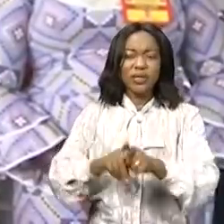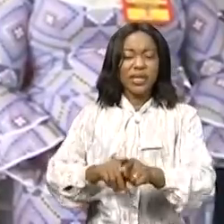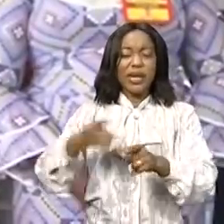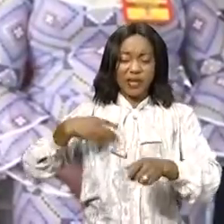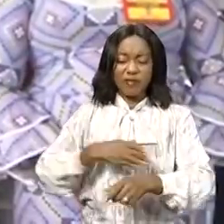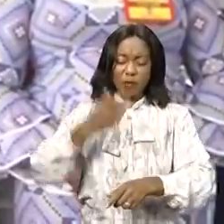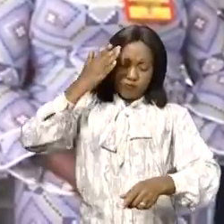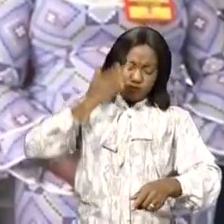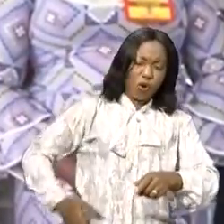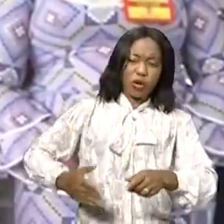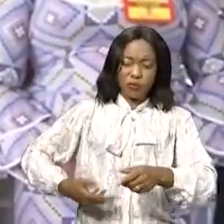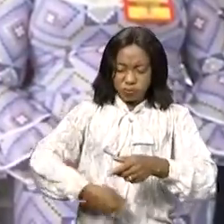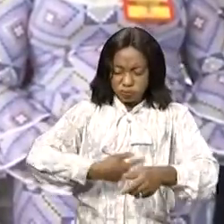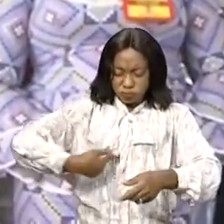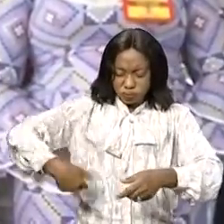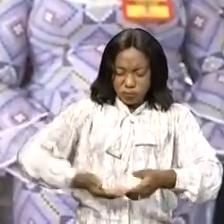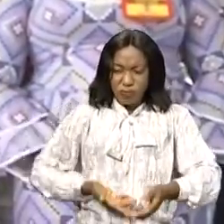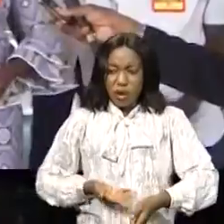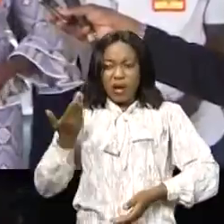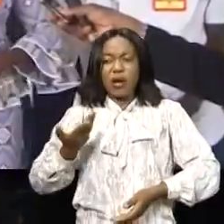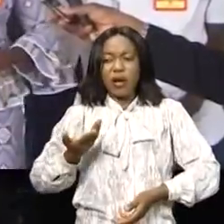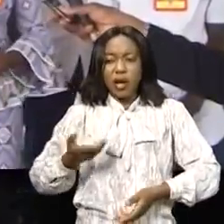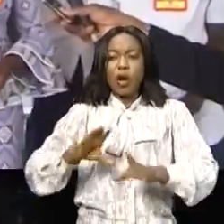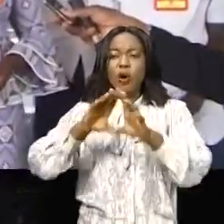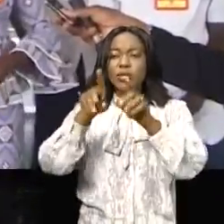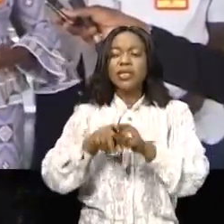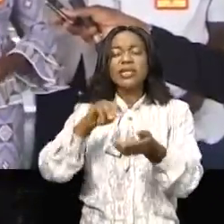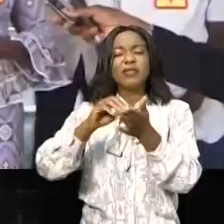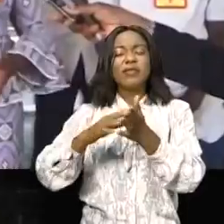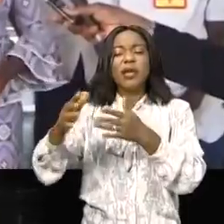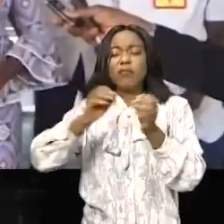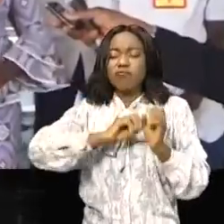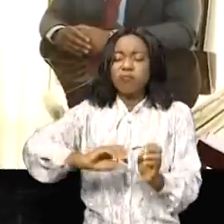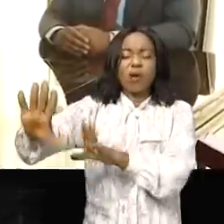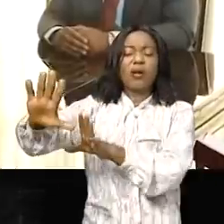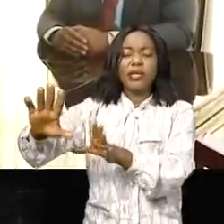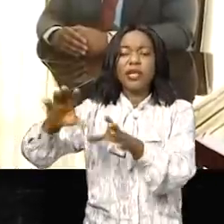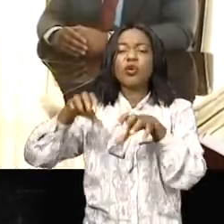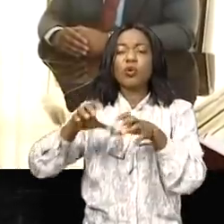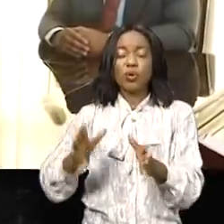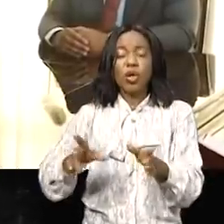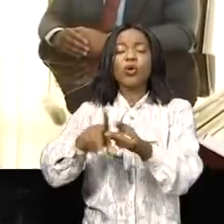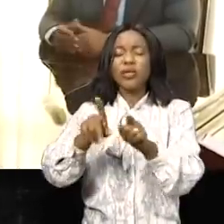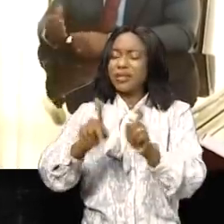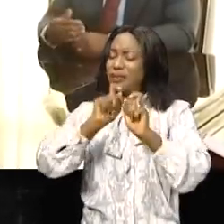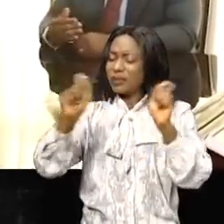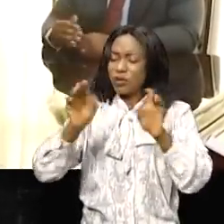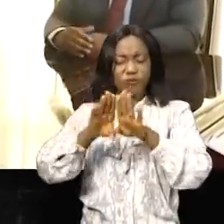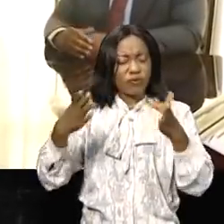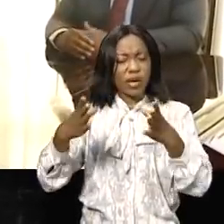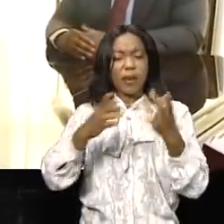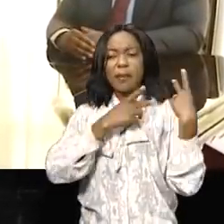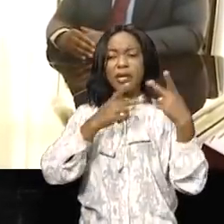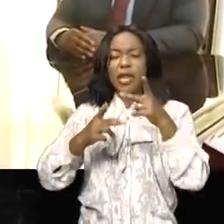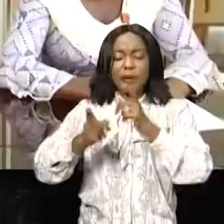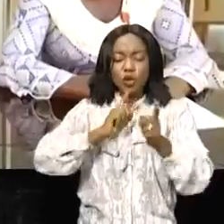grosses les enfants se cognent contre les pieds c le sabotage de la vie même des Congolais. Très ouvert pendant leurs échanges avec le président